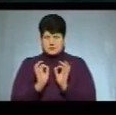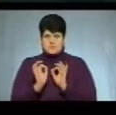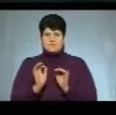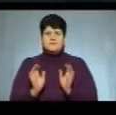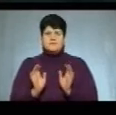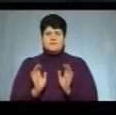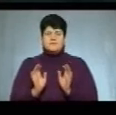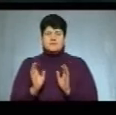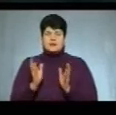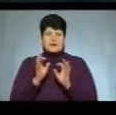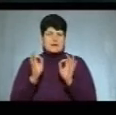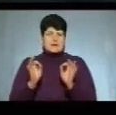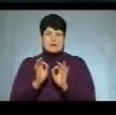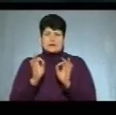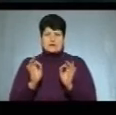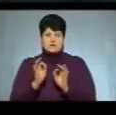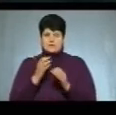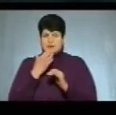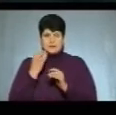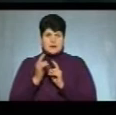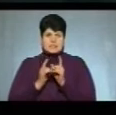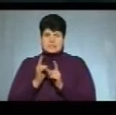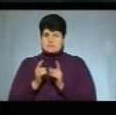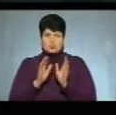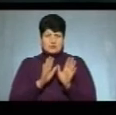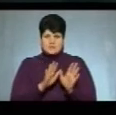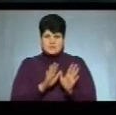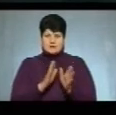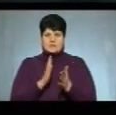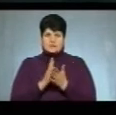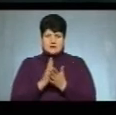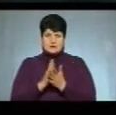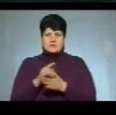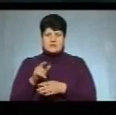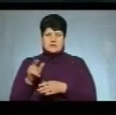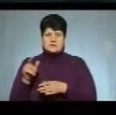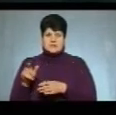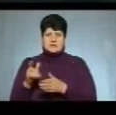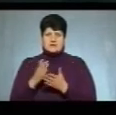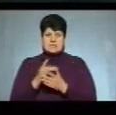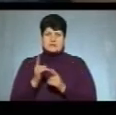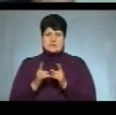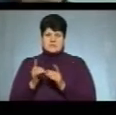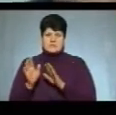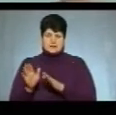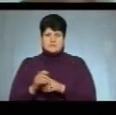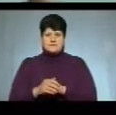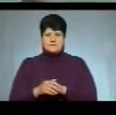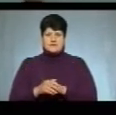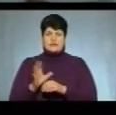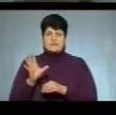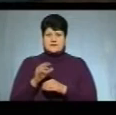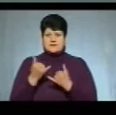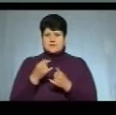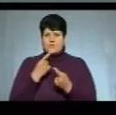вузли, яким нічого, немає змін в них, але є пацієнти, в яких є зміни. Всі говорять зараз до дня